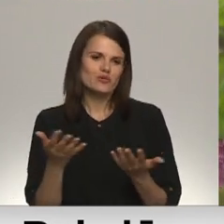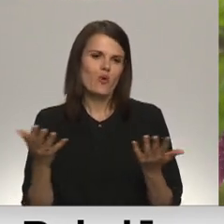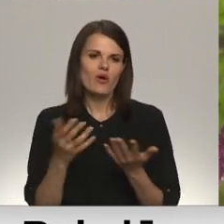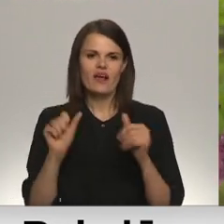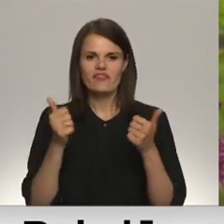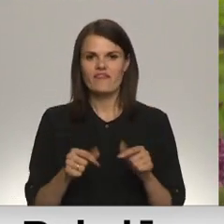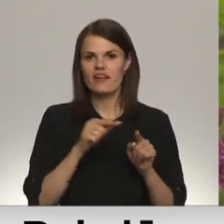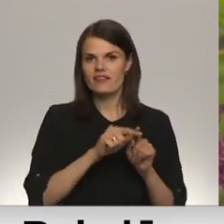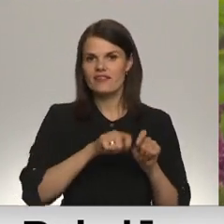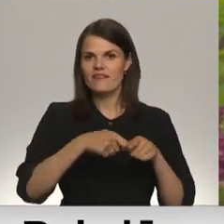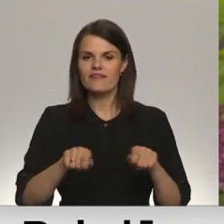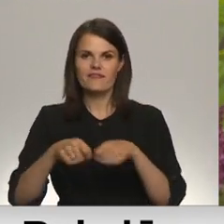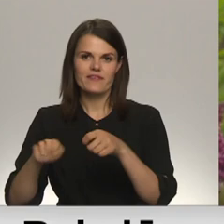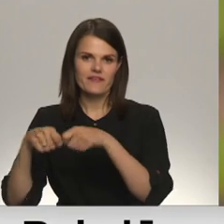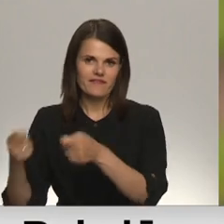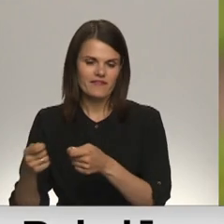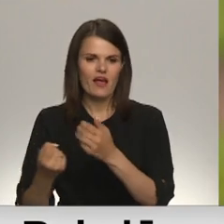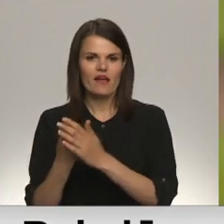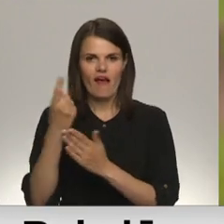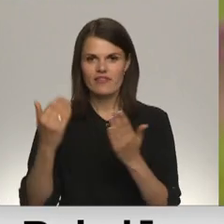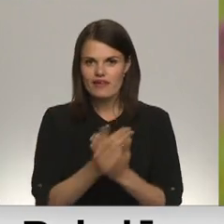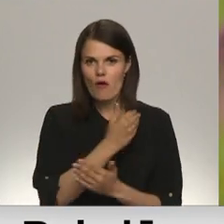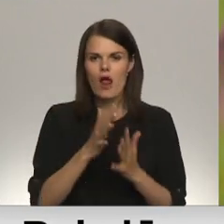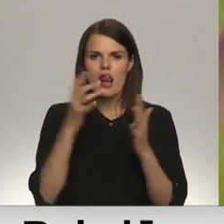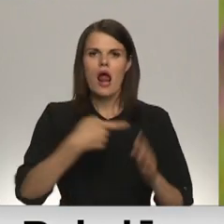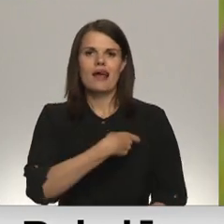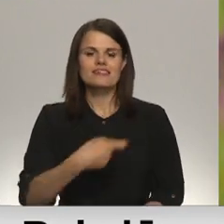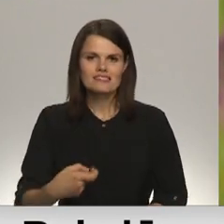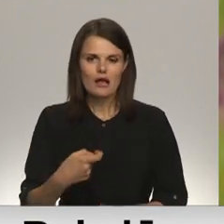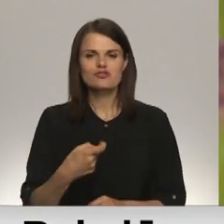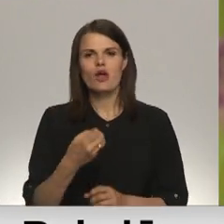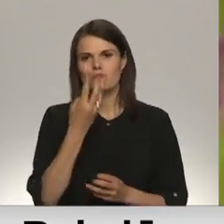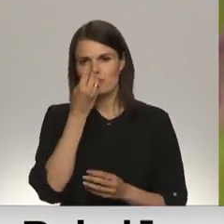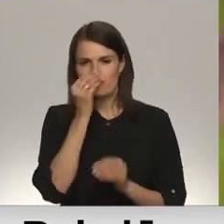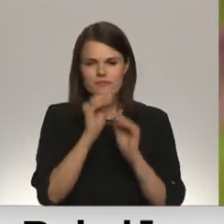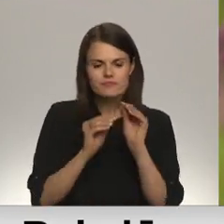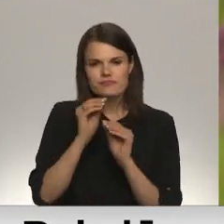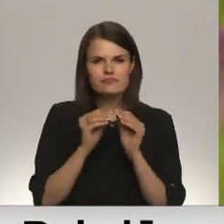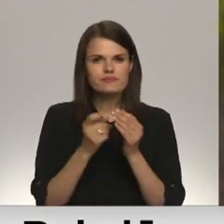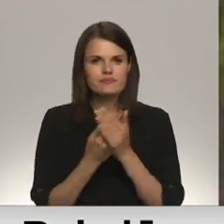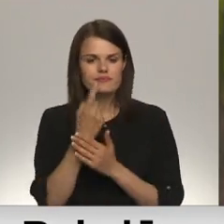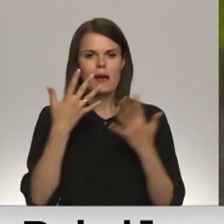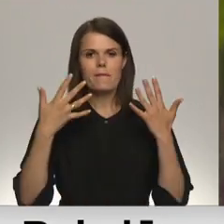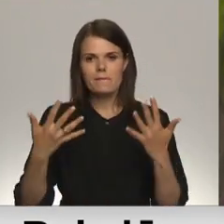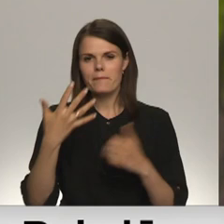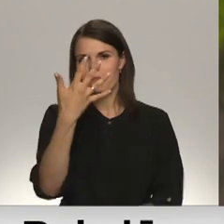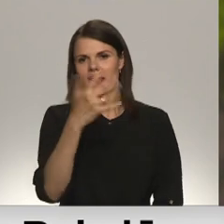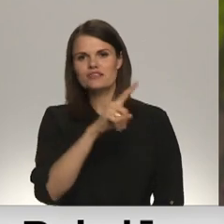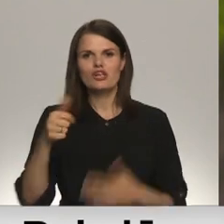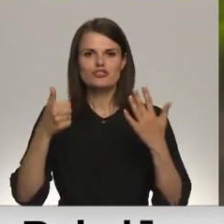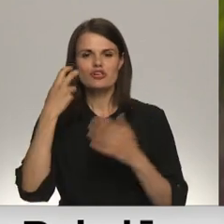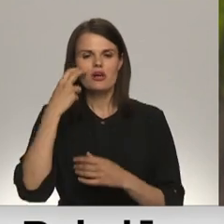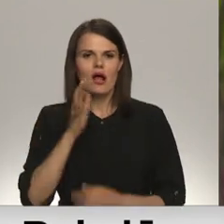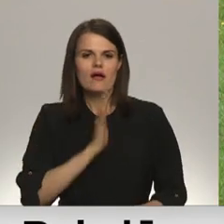veidā no šīs šķirnas atvasinātas. Lielākais izaicinājums selekcionāriem ir 5 līdz 6 gadu gaidīšanas laiks, kad no